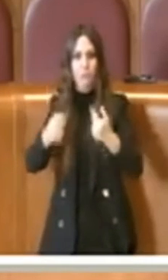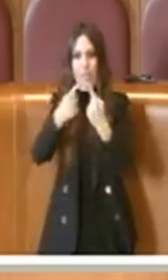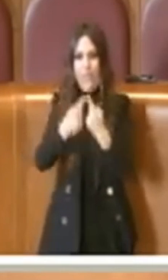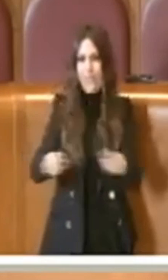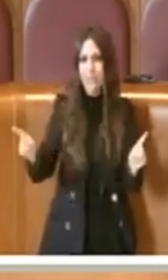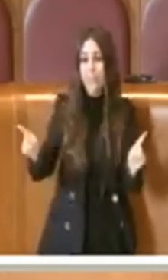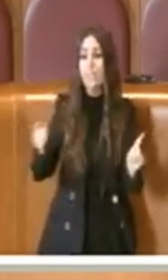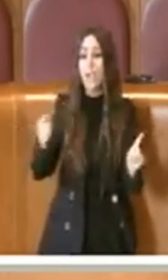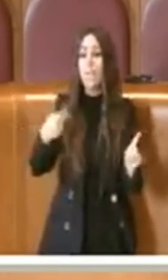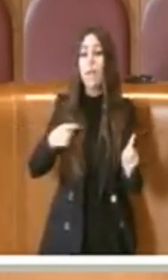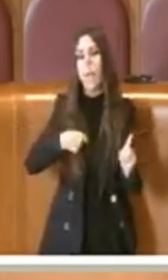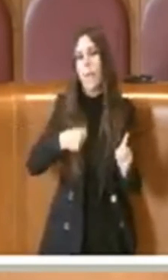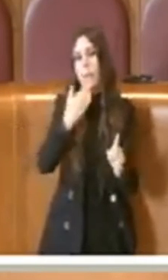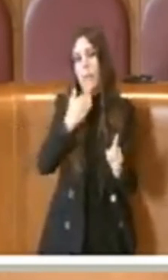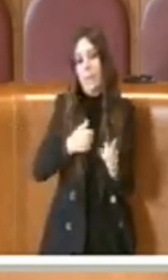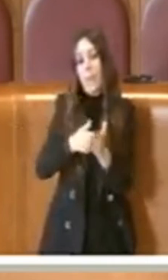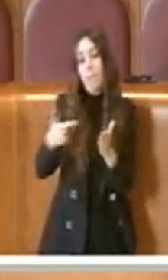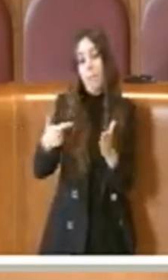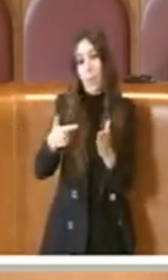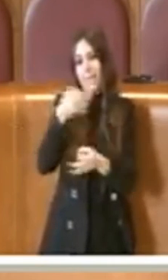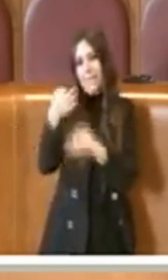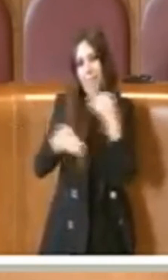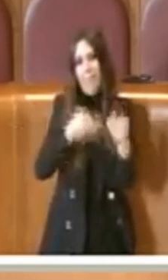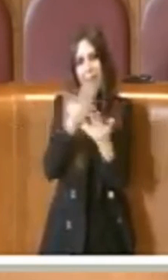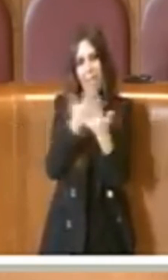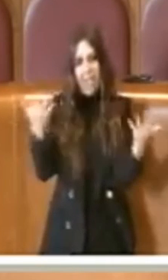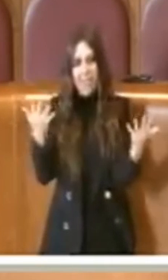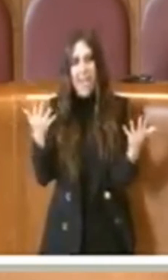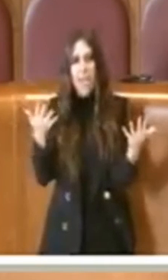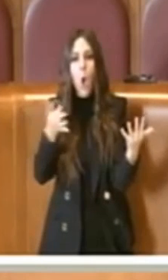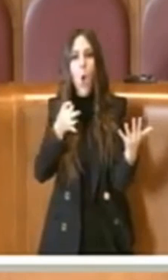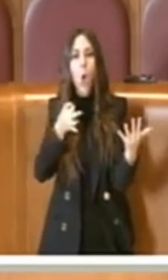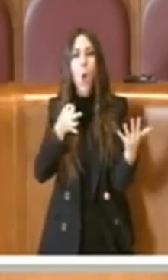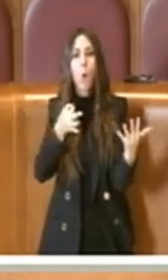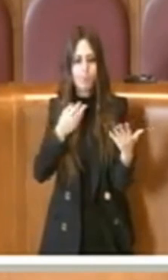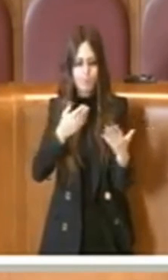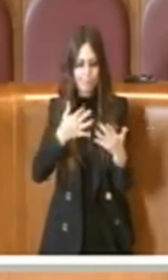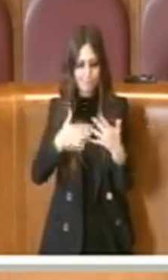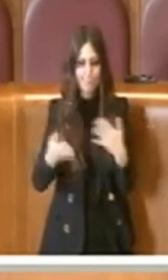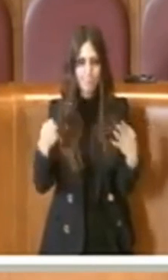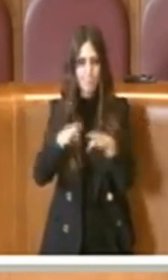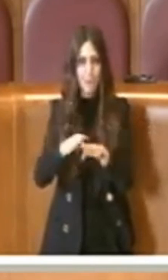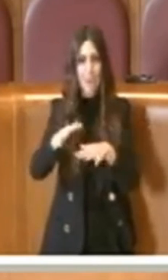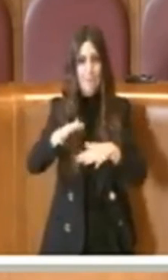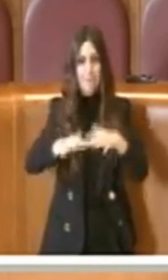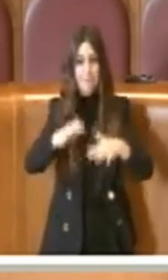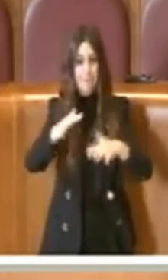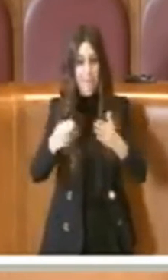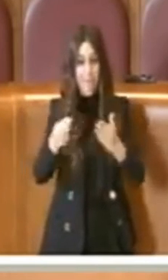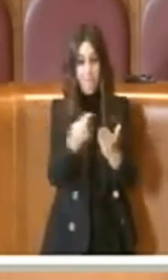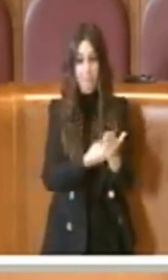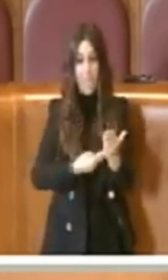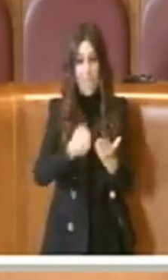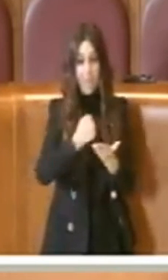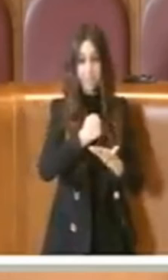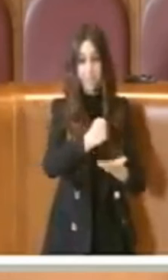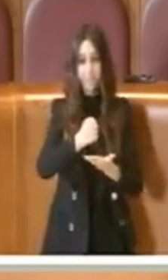spiegarlo. Andando a concludere, quindi, la media di tutti i piani degli investimenti approvati da